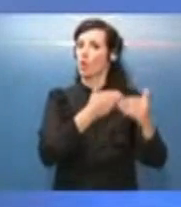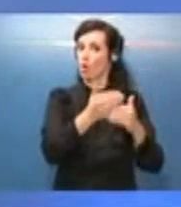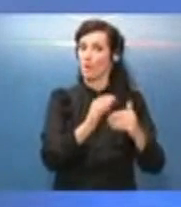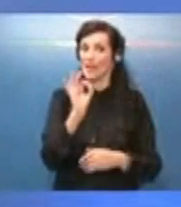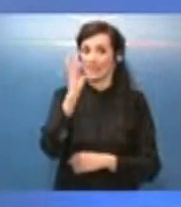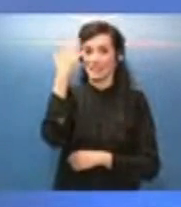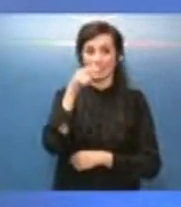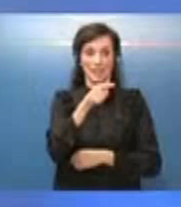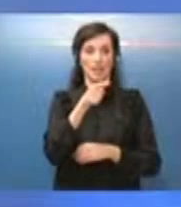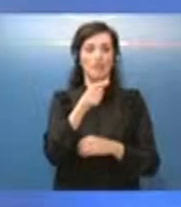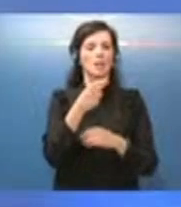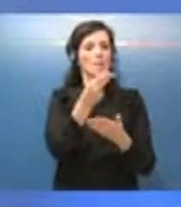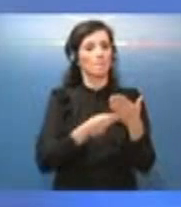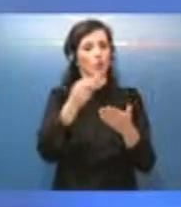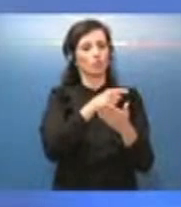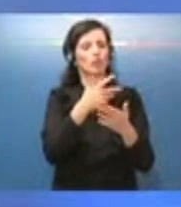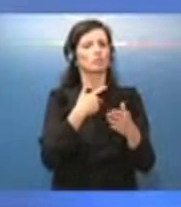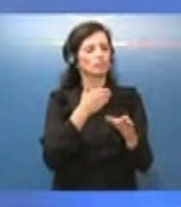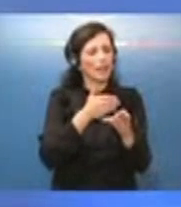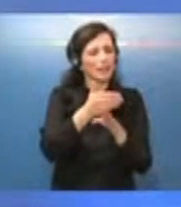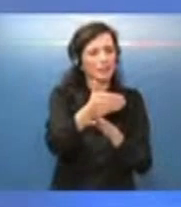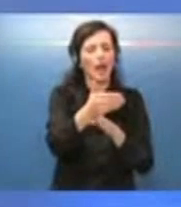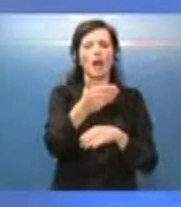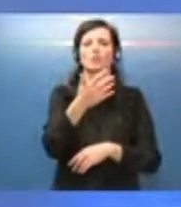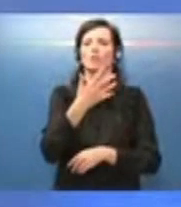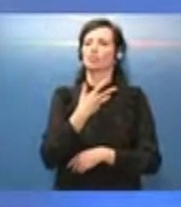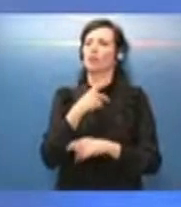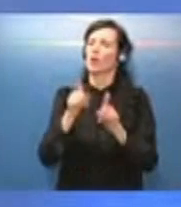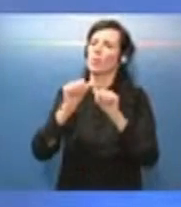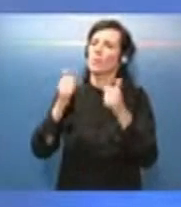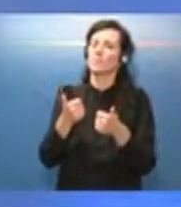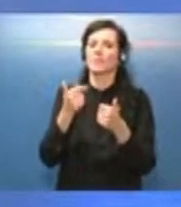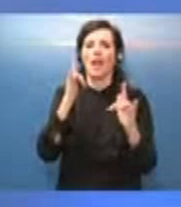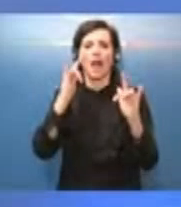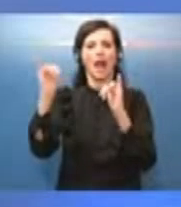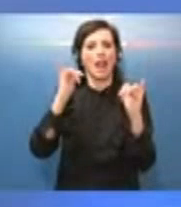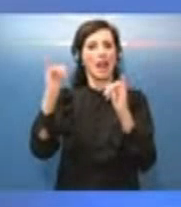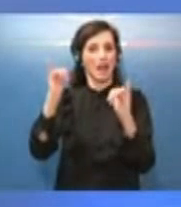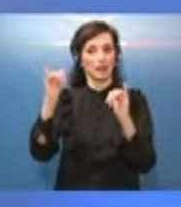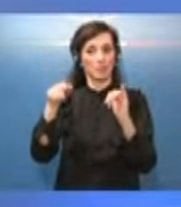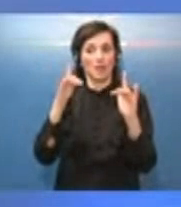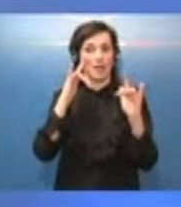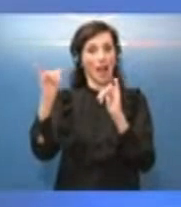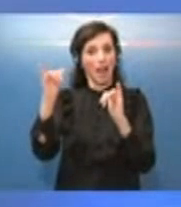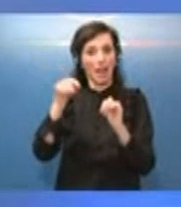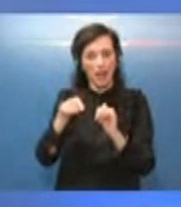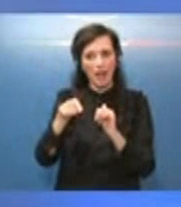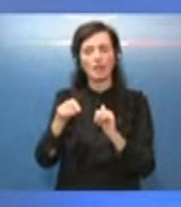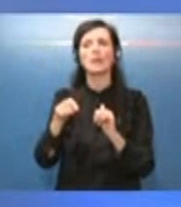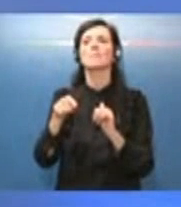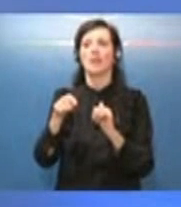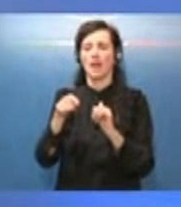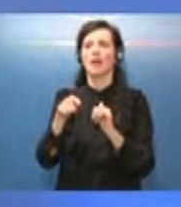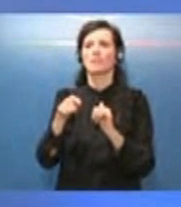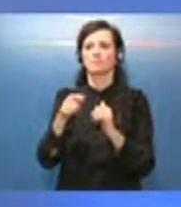degli come dire degli warnings degli allarmi che permettono immediatamente a